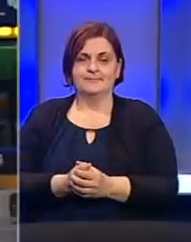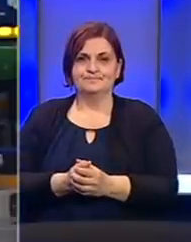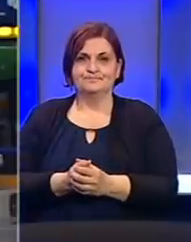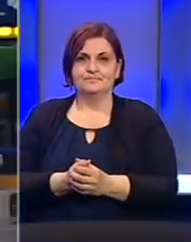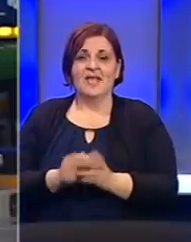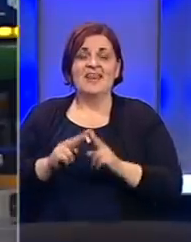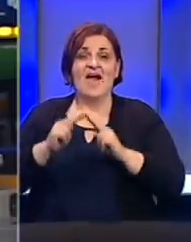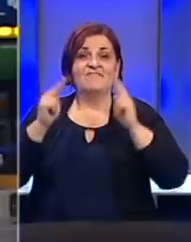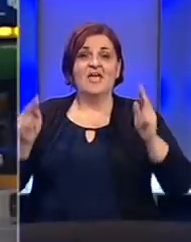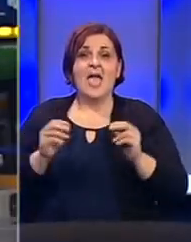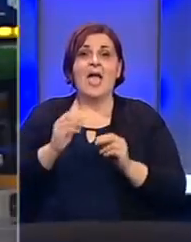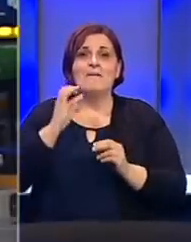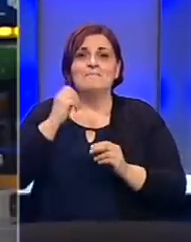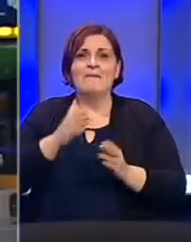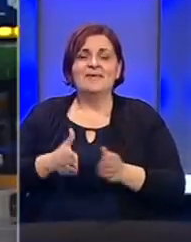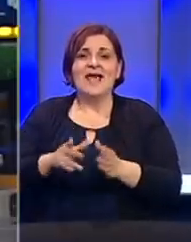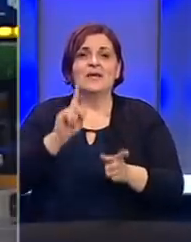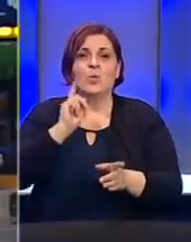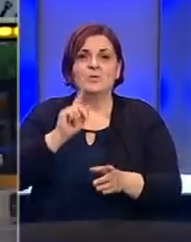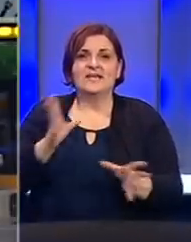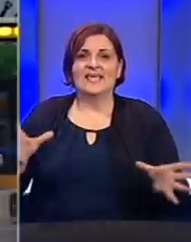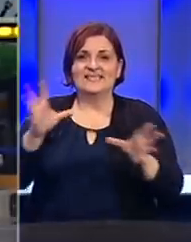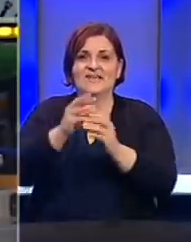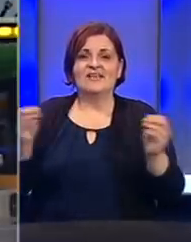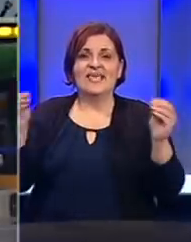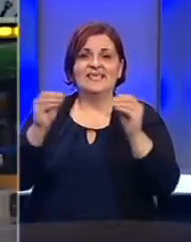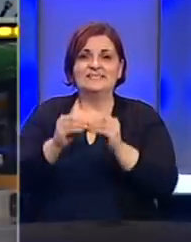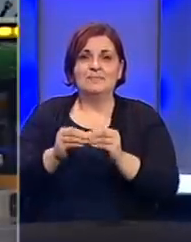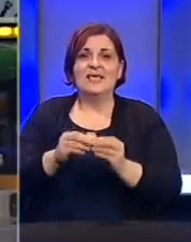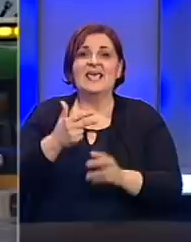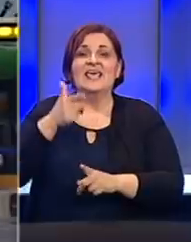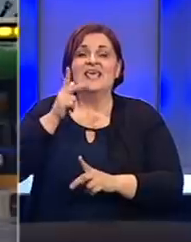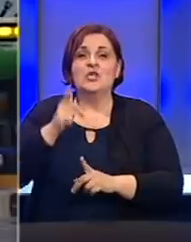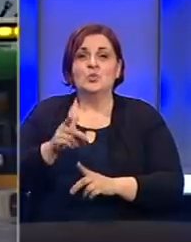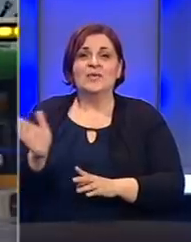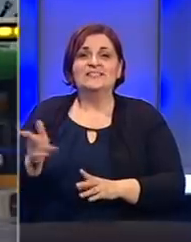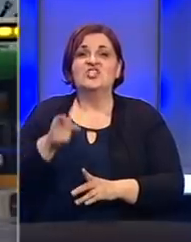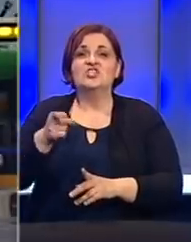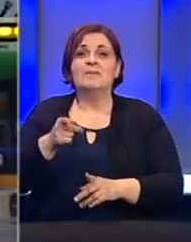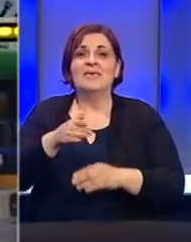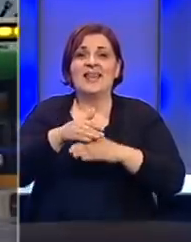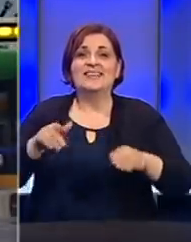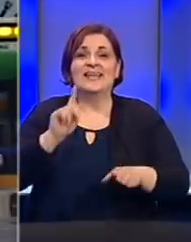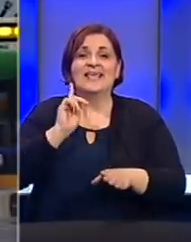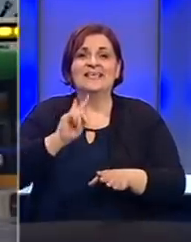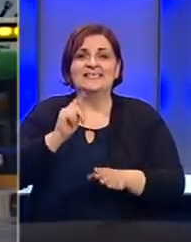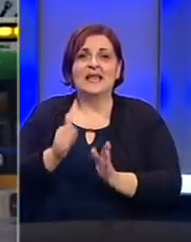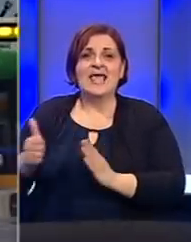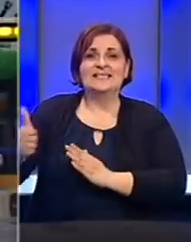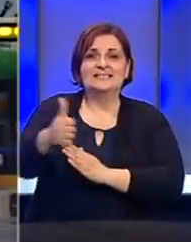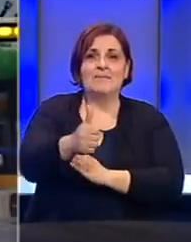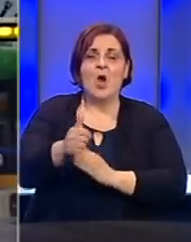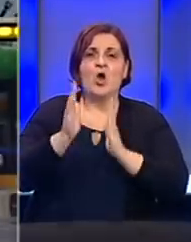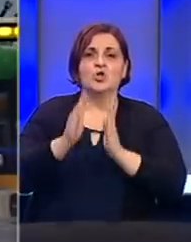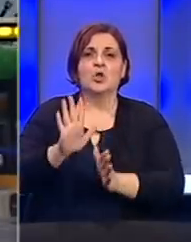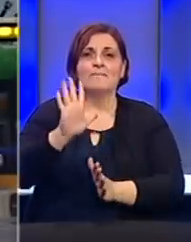Na vijeduktu Babina Rijeka u Zenici završeno je spajanje i druge strane čime je na dionici Zenička zaobilaznica